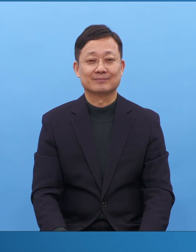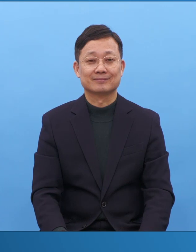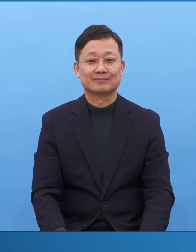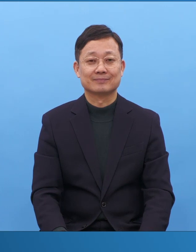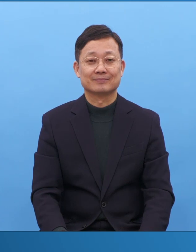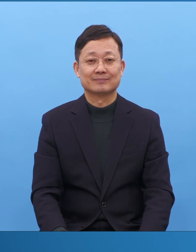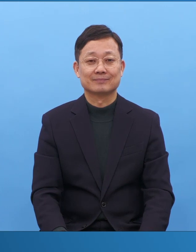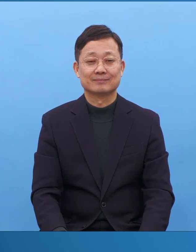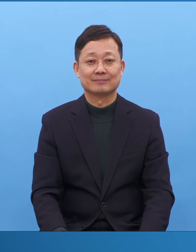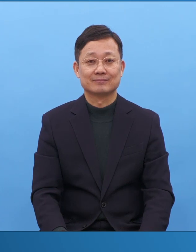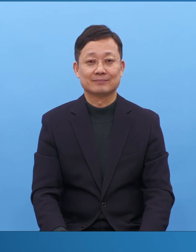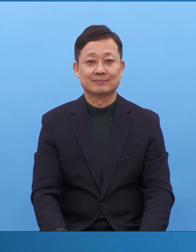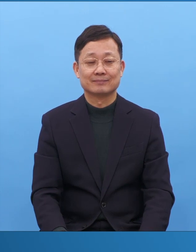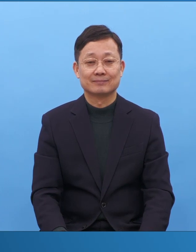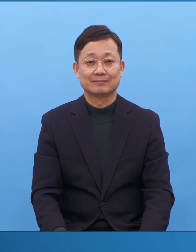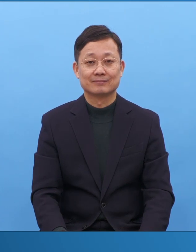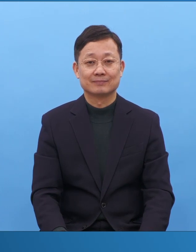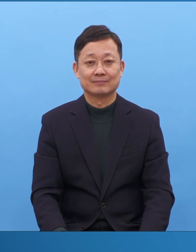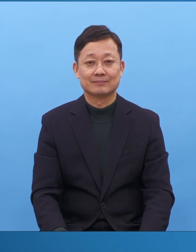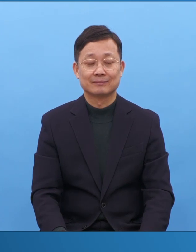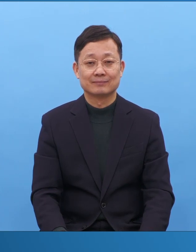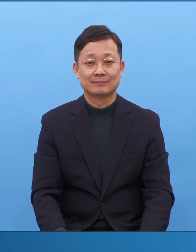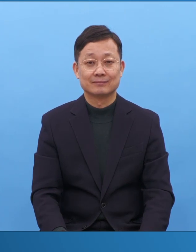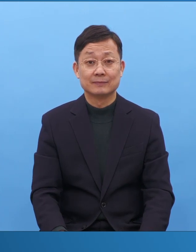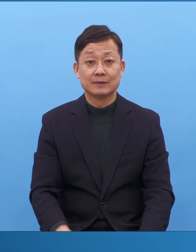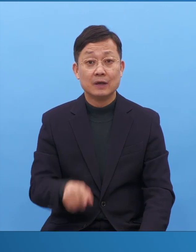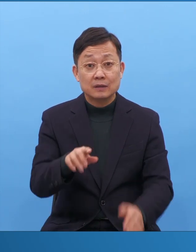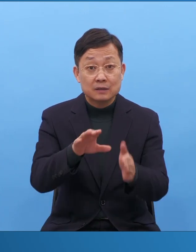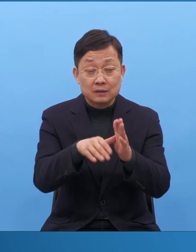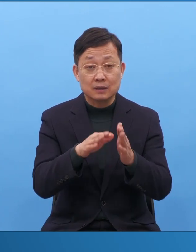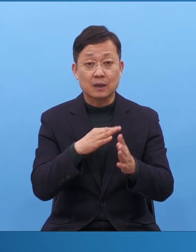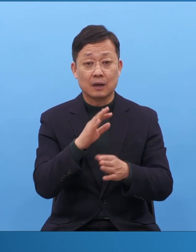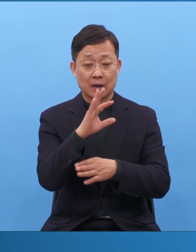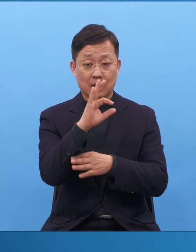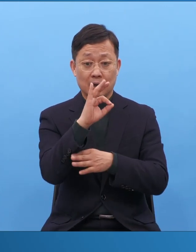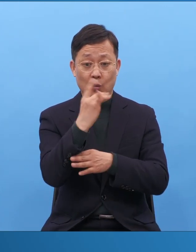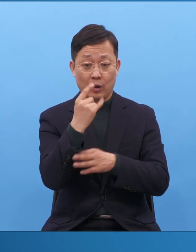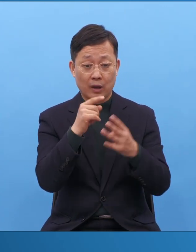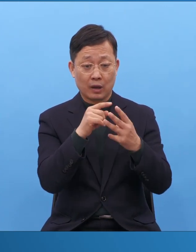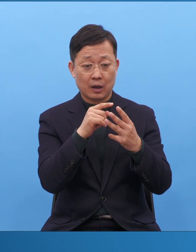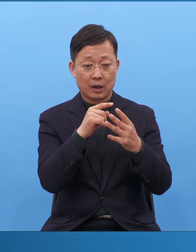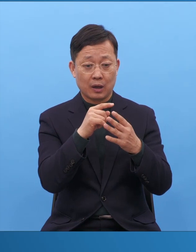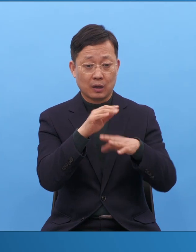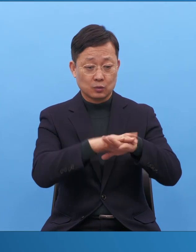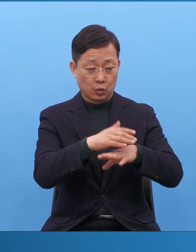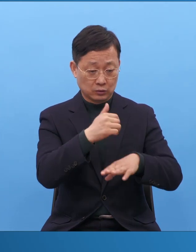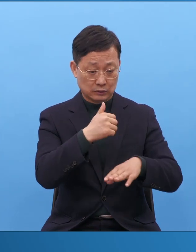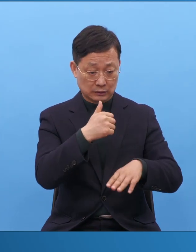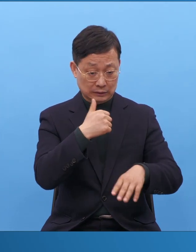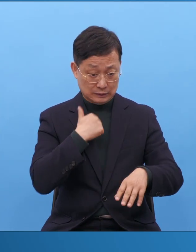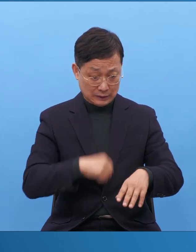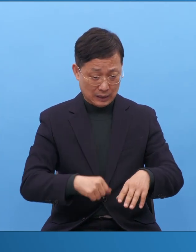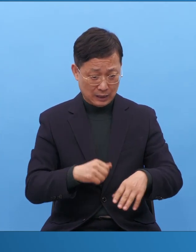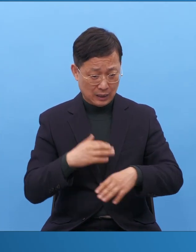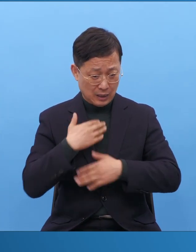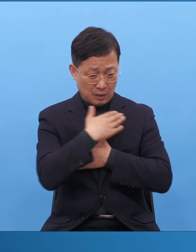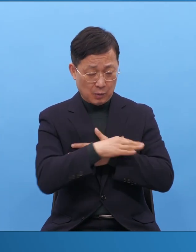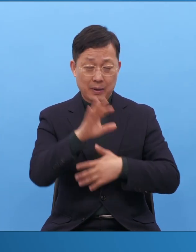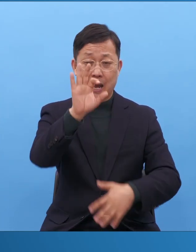때맞은 그때 우리 외손자가 아토피가 있었는데 아토피에도 방문한다는 거라. 그래서 우리 외손자가